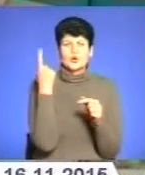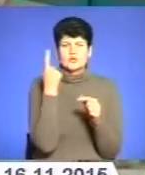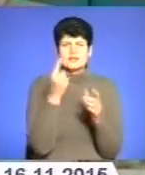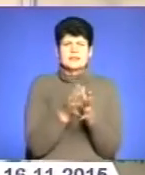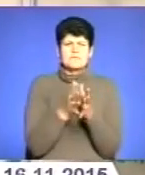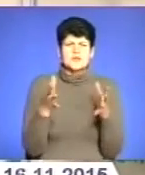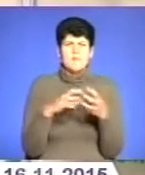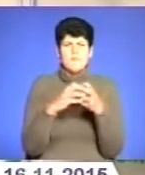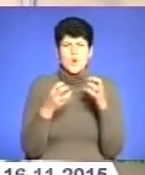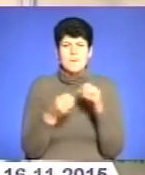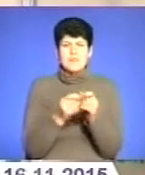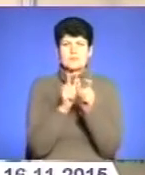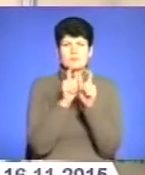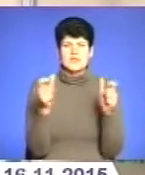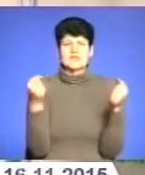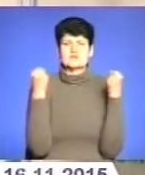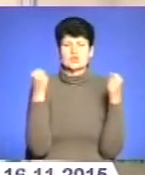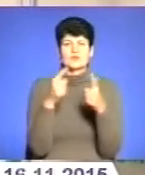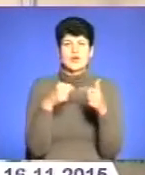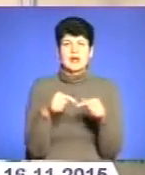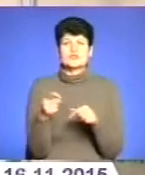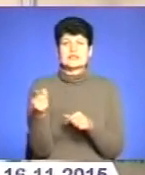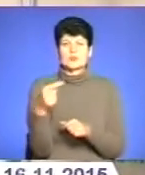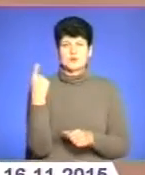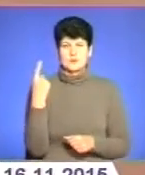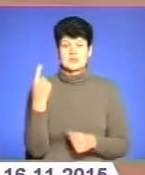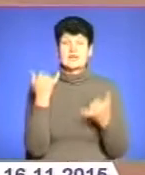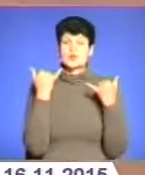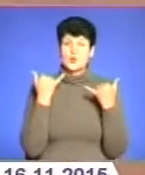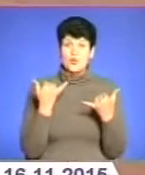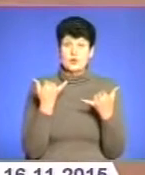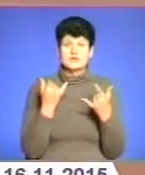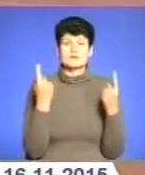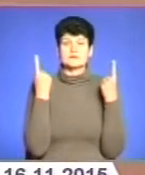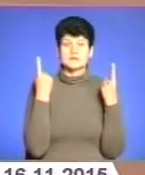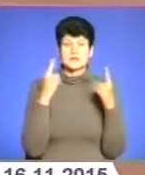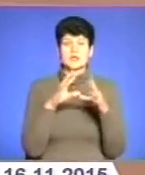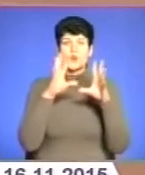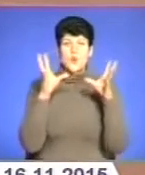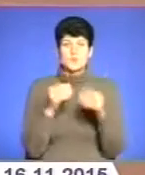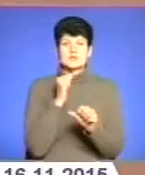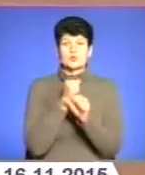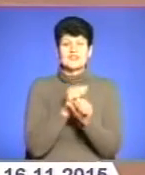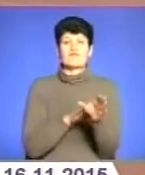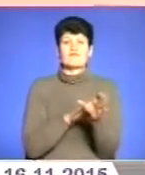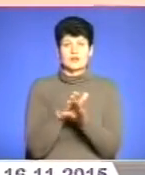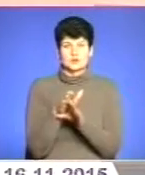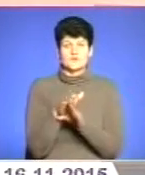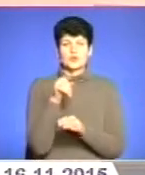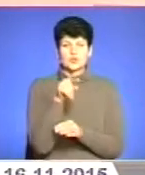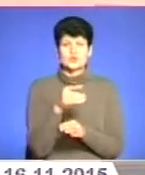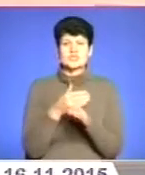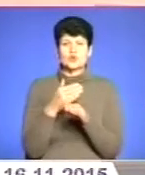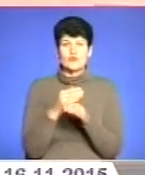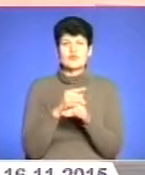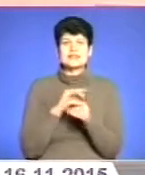проблемних об'єктів спортивної галузі Тернопільської області. На сьогодні значний обсяг робіт у будівлі виконано. Тут частково